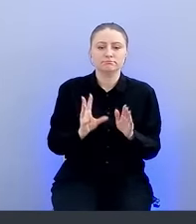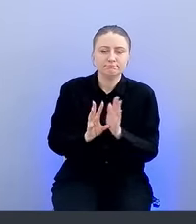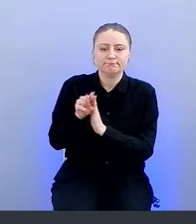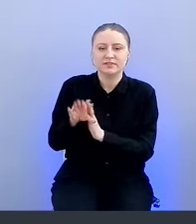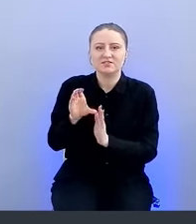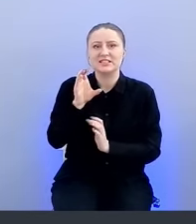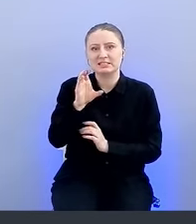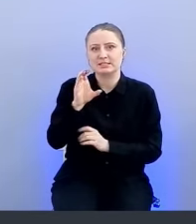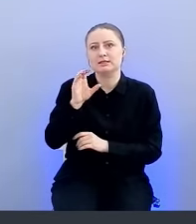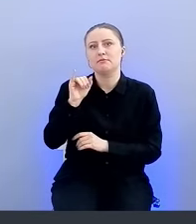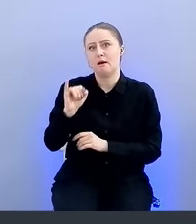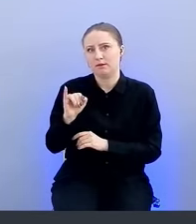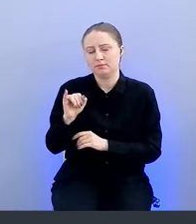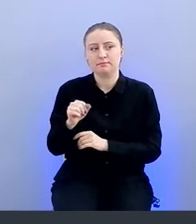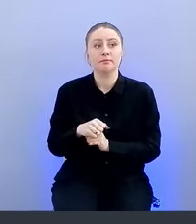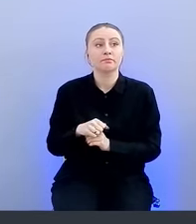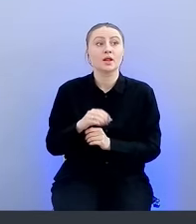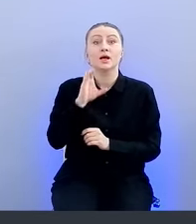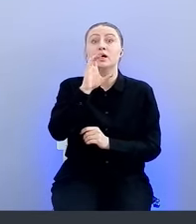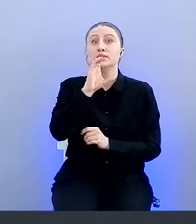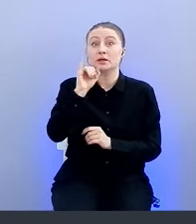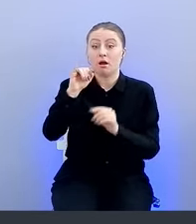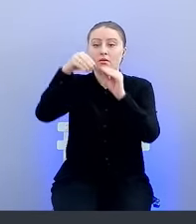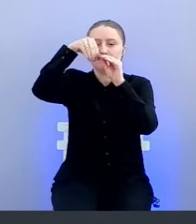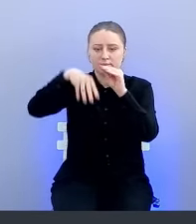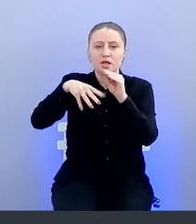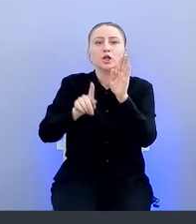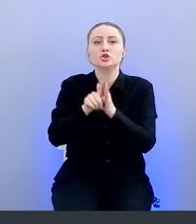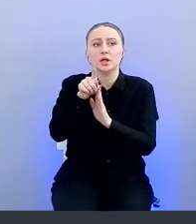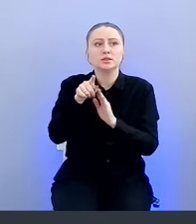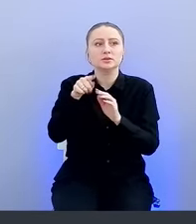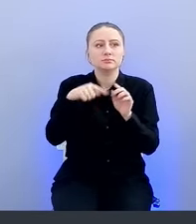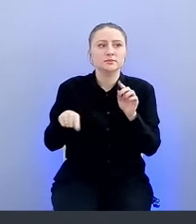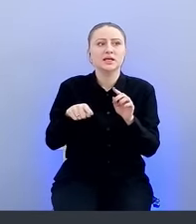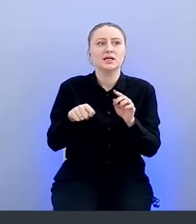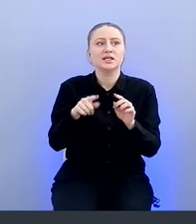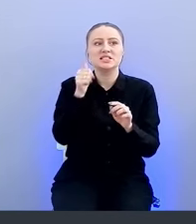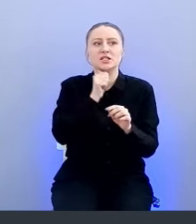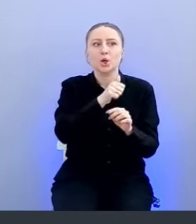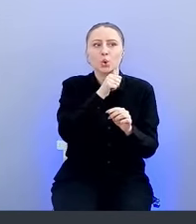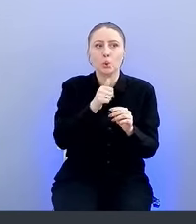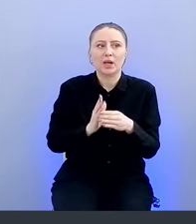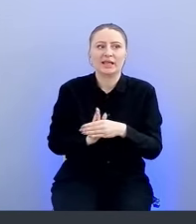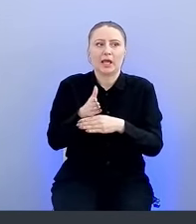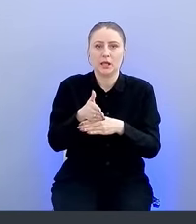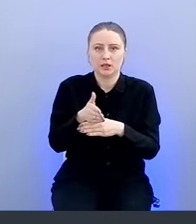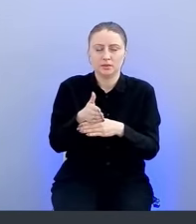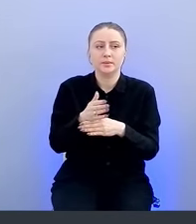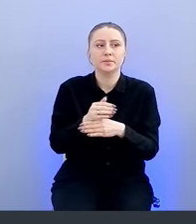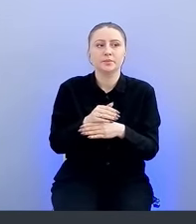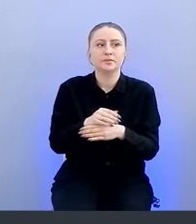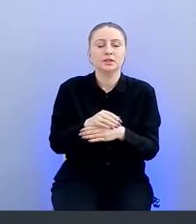И тут как раз начинается наша платформа SecurityGate, вот ее контур,